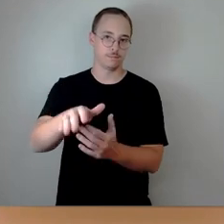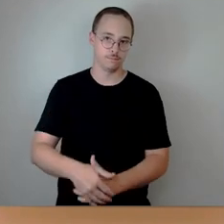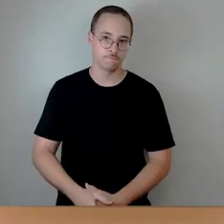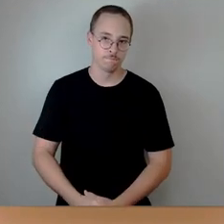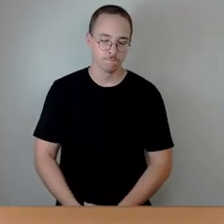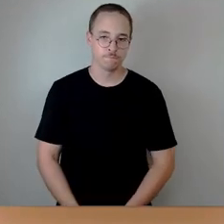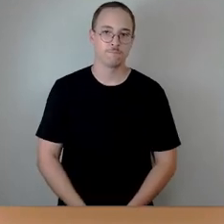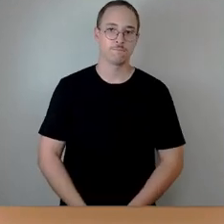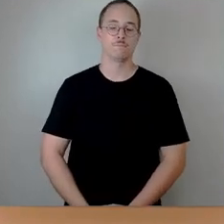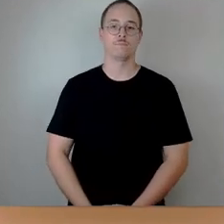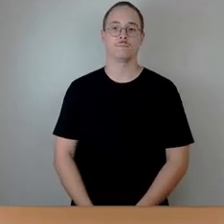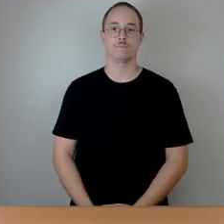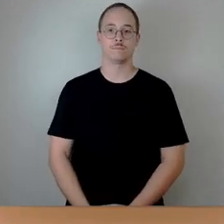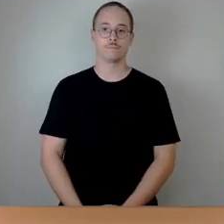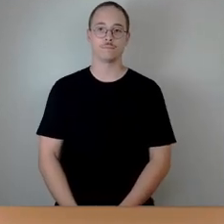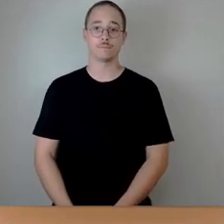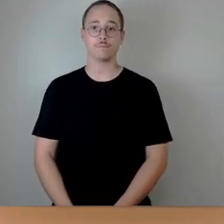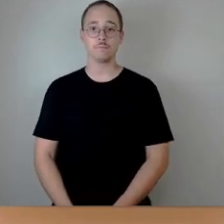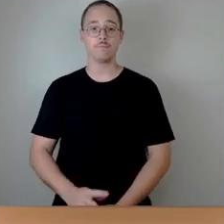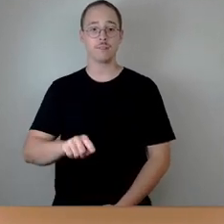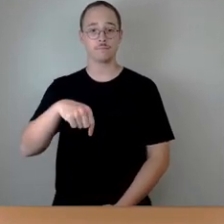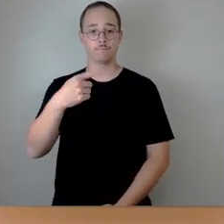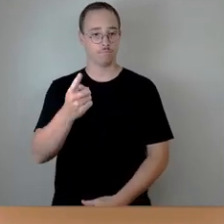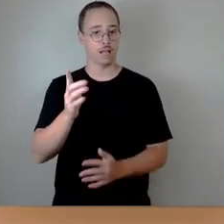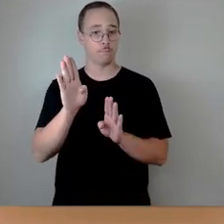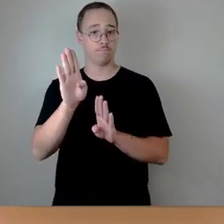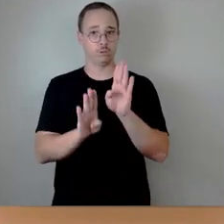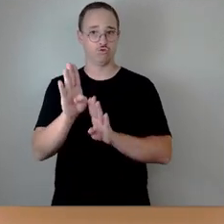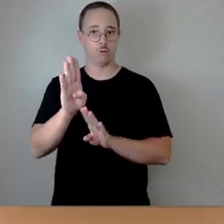zur Abstimmung über die